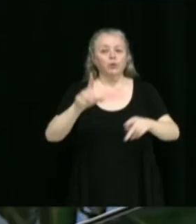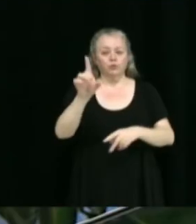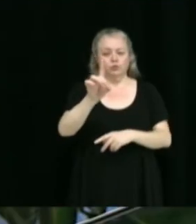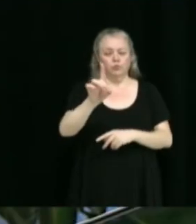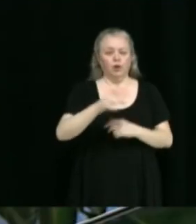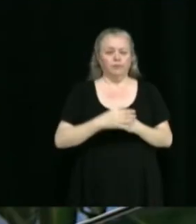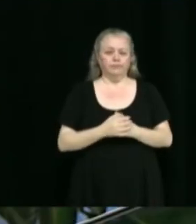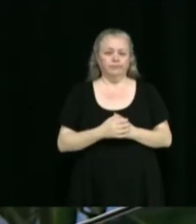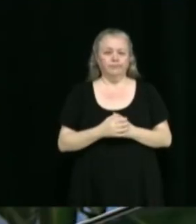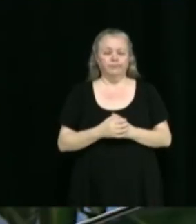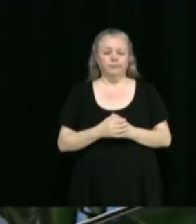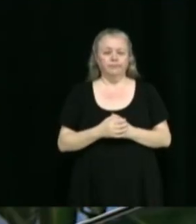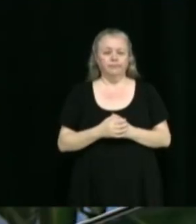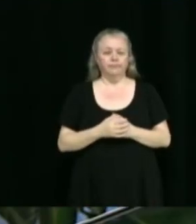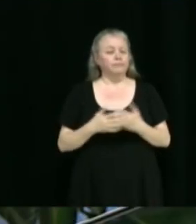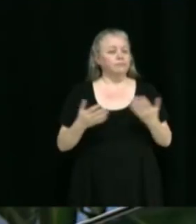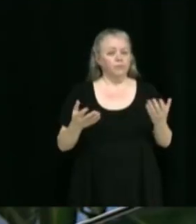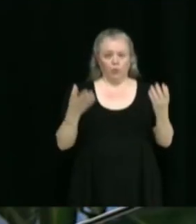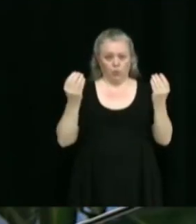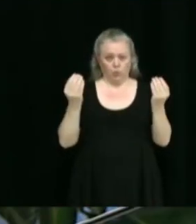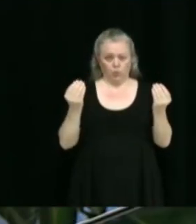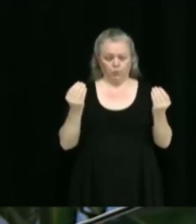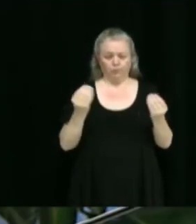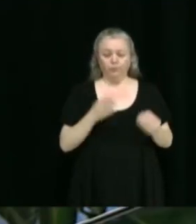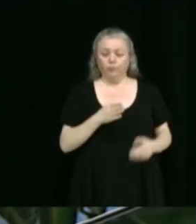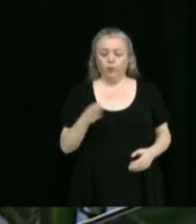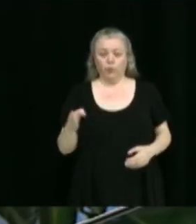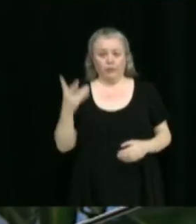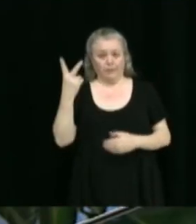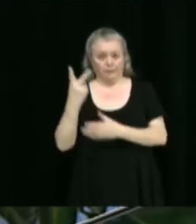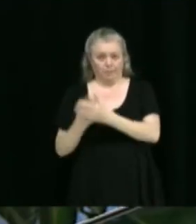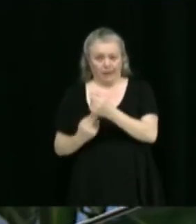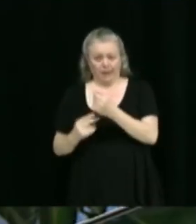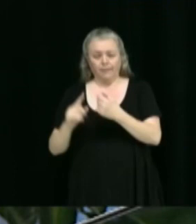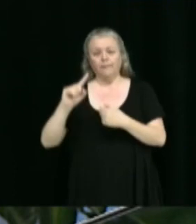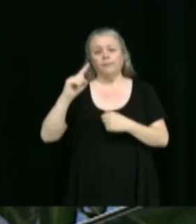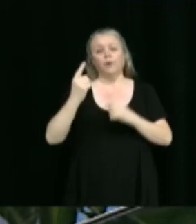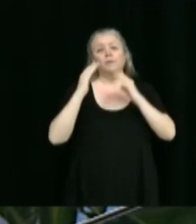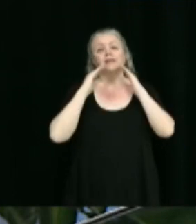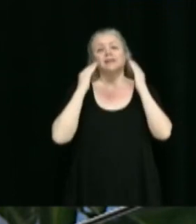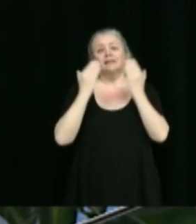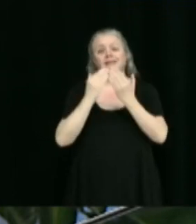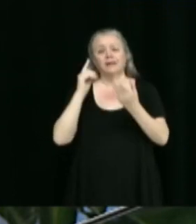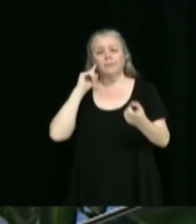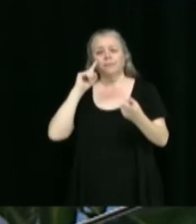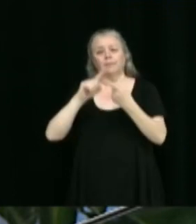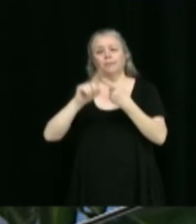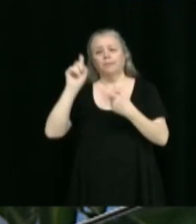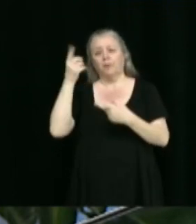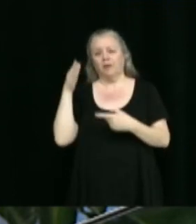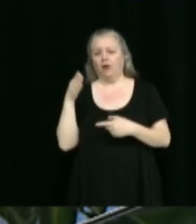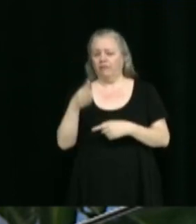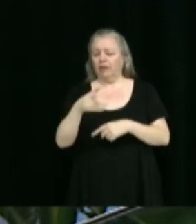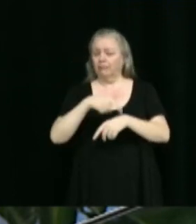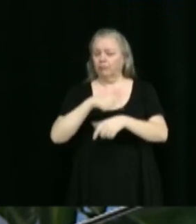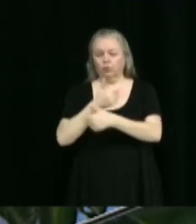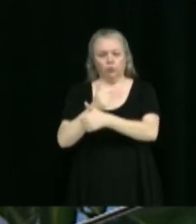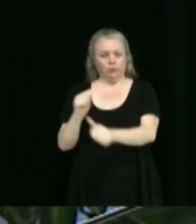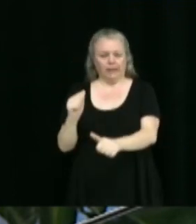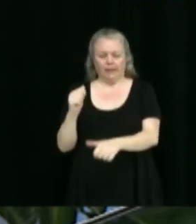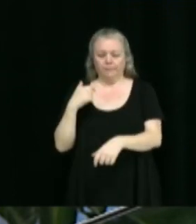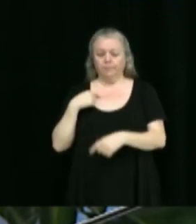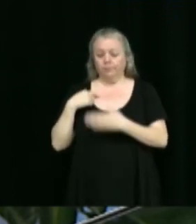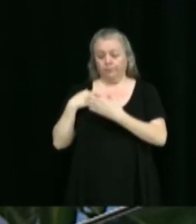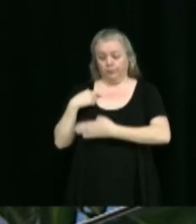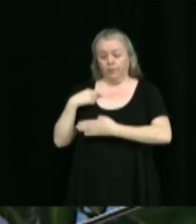Donc, il s'agit d'interdire aux endroits suivants côté père du 1er décembre au 1er avril en tout temps à partir de la rue